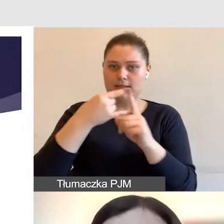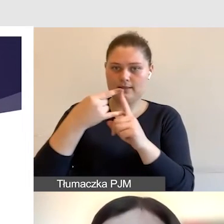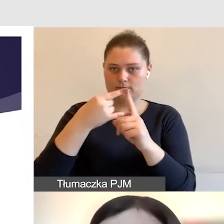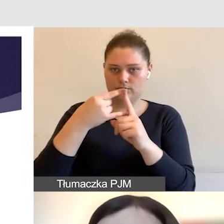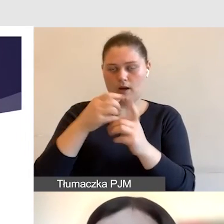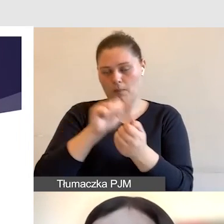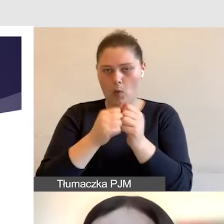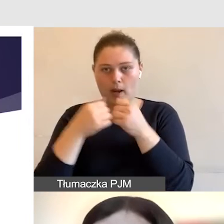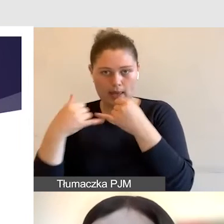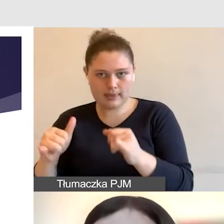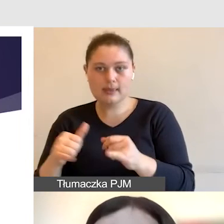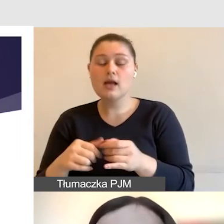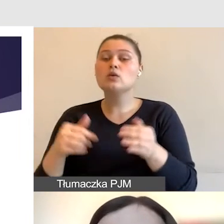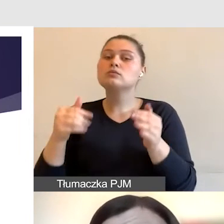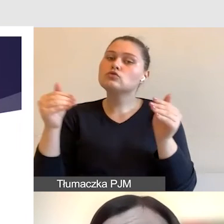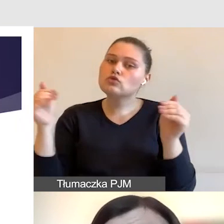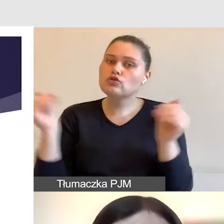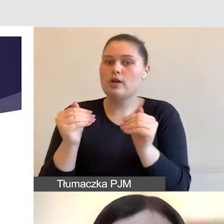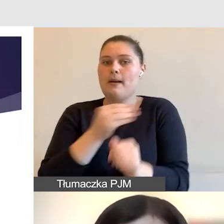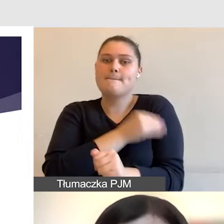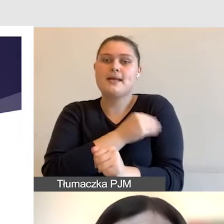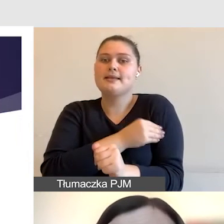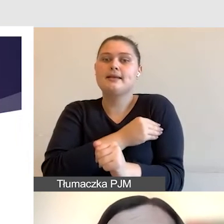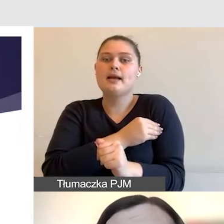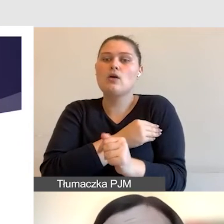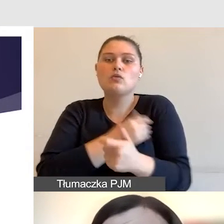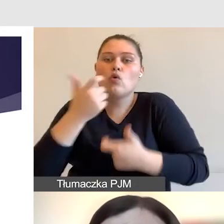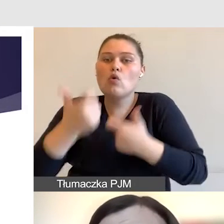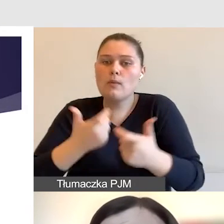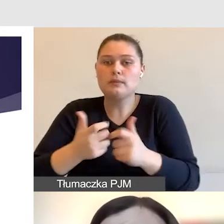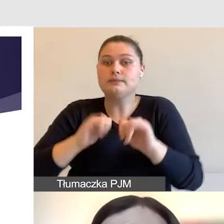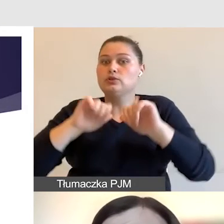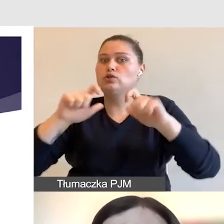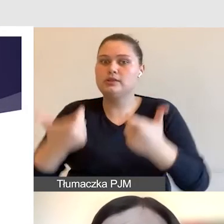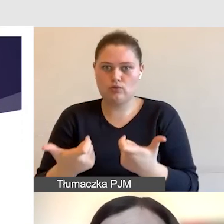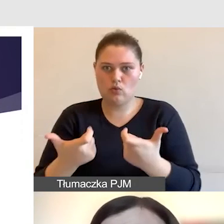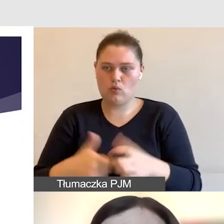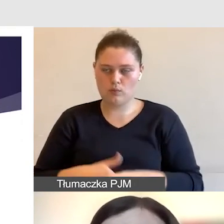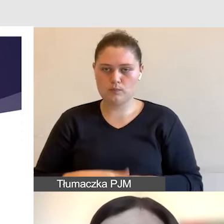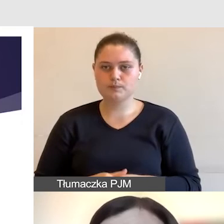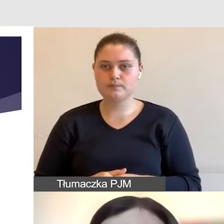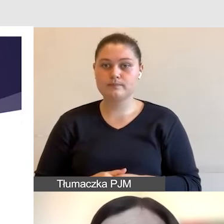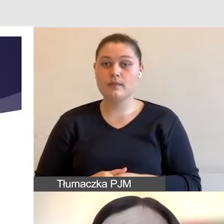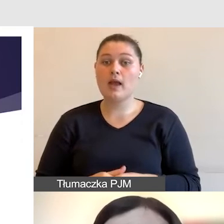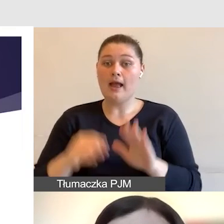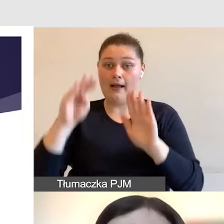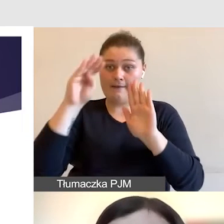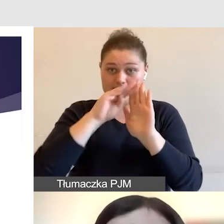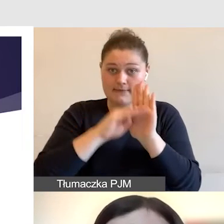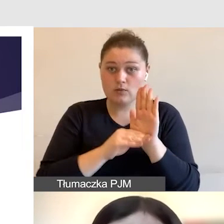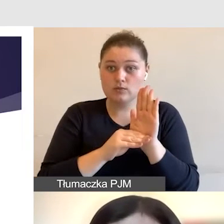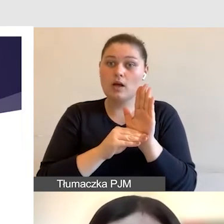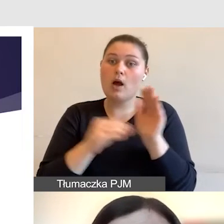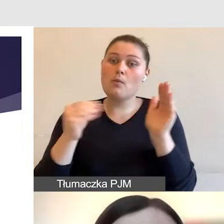na pewno na wykładzie czy na debacie wiedzieli jak się poruszać. Ale dodatkowo w instrukcji możemy zawrzeć informację jak